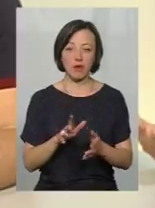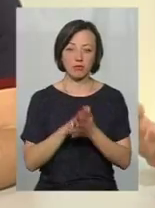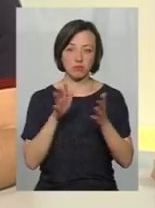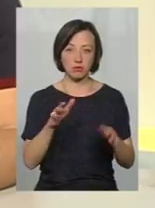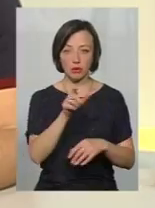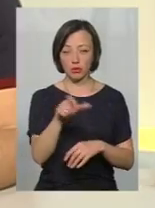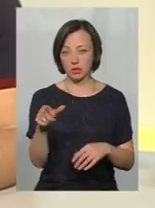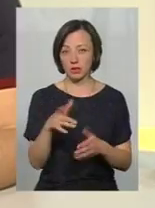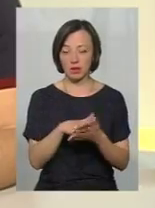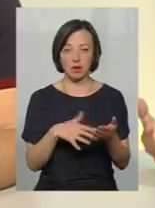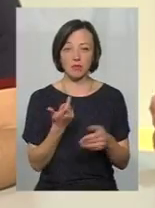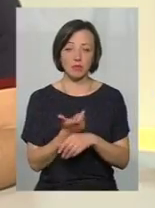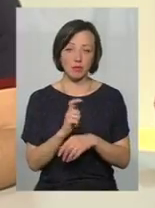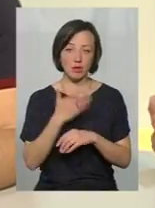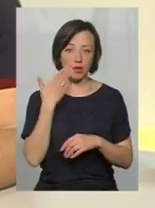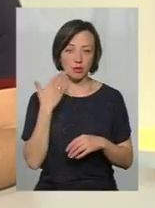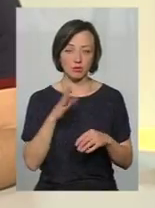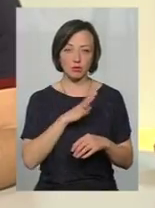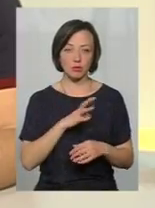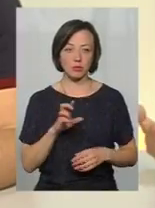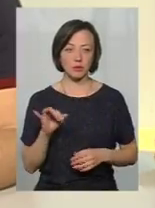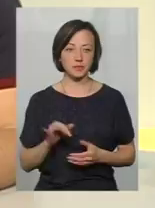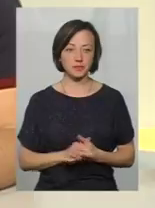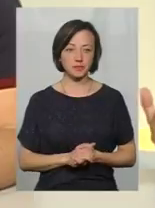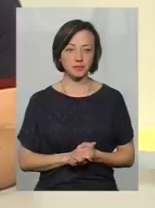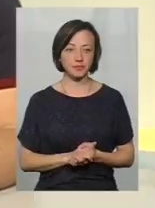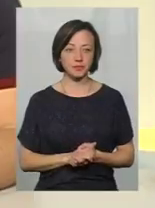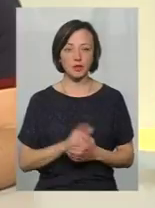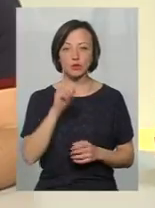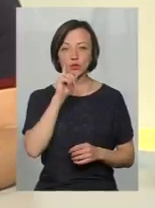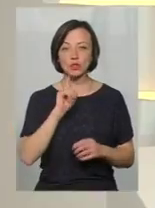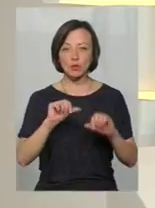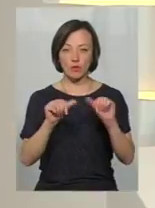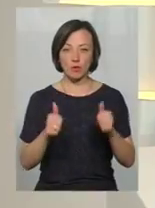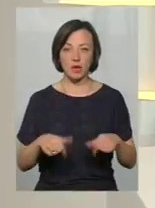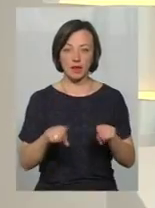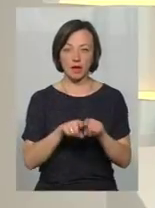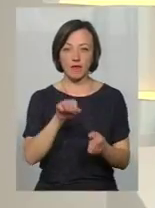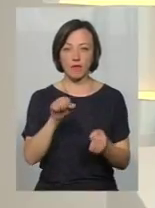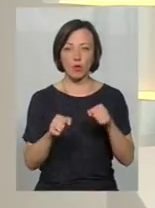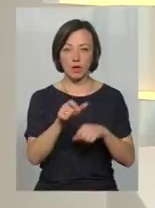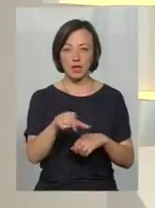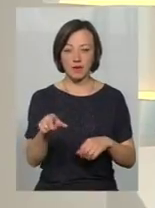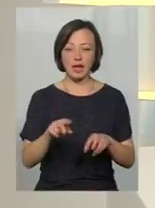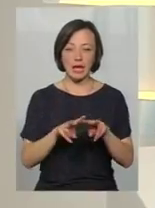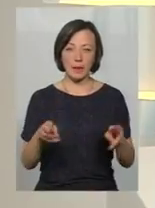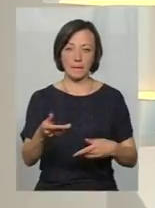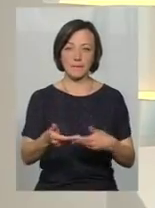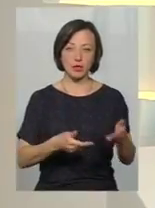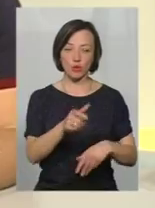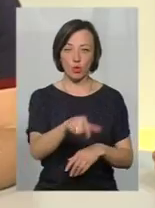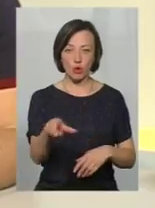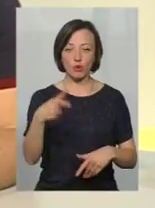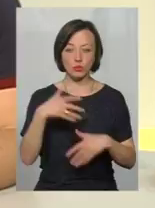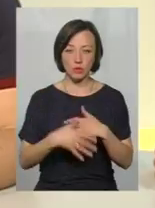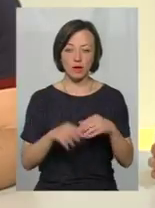І нам було б набагато, я не знаю, як зручніше оформляти таких водіїв, адже його сам і пішоходів. Адже, ви розумієте, коли